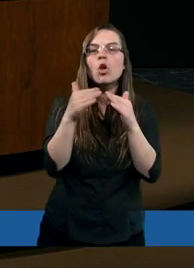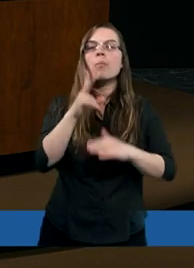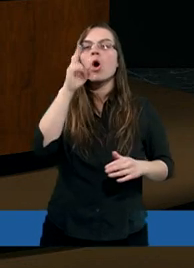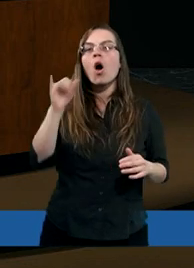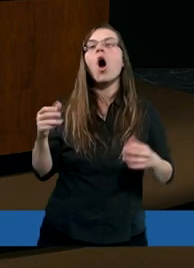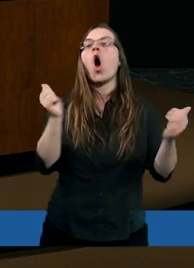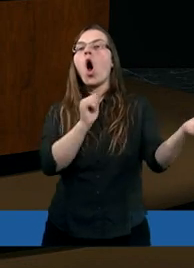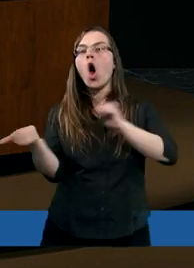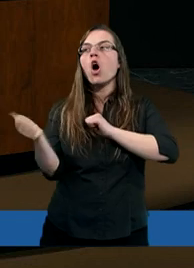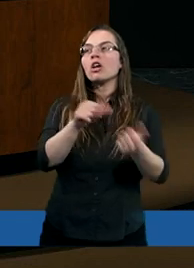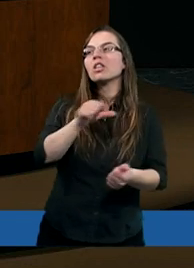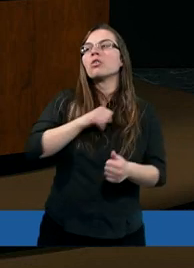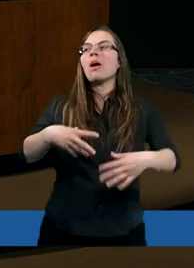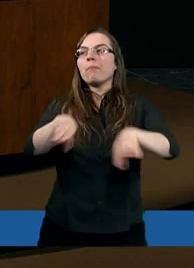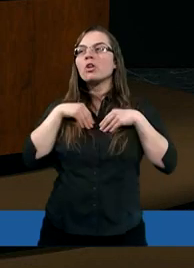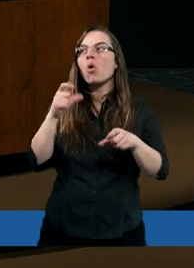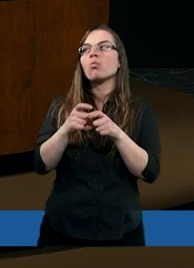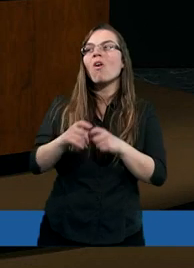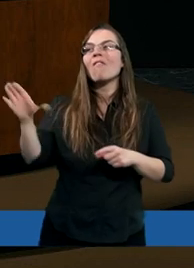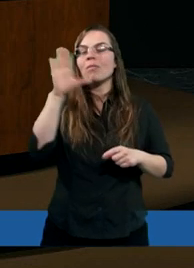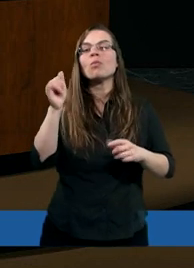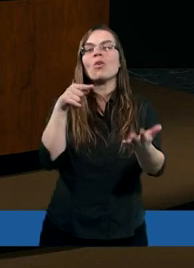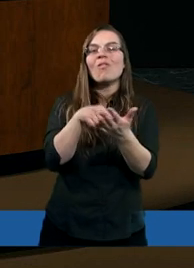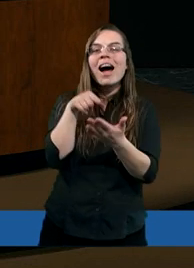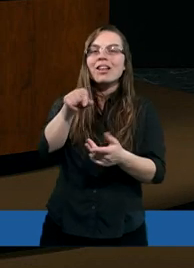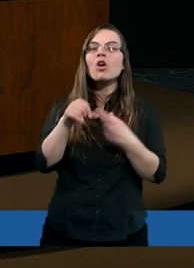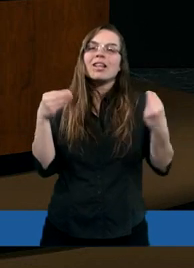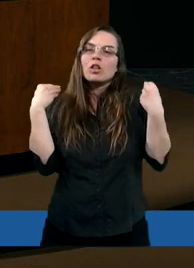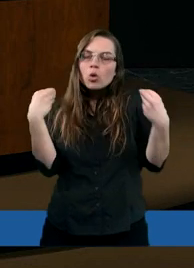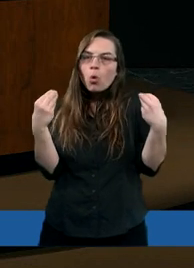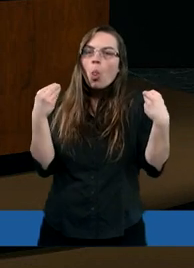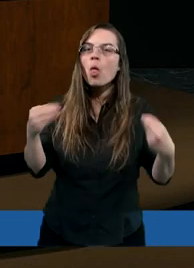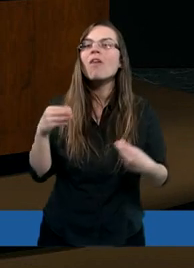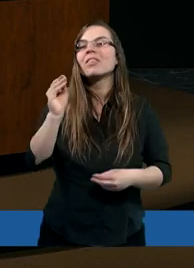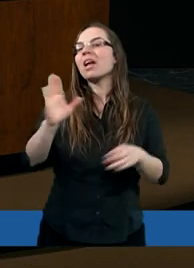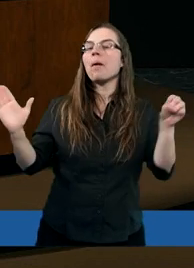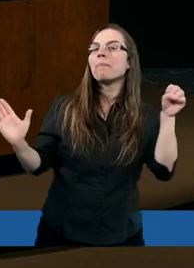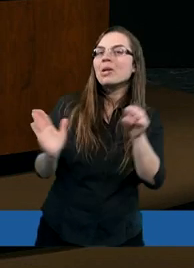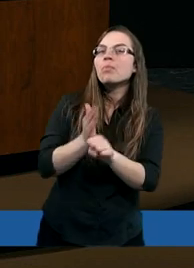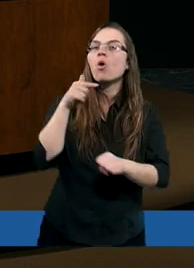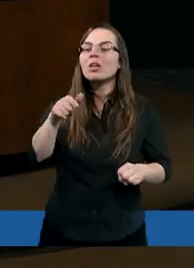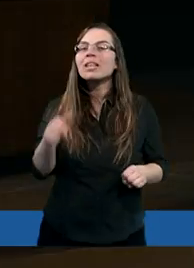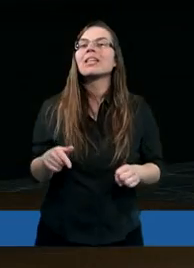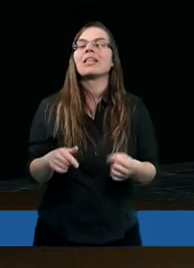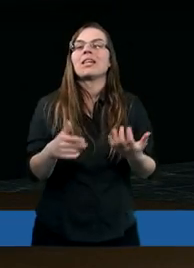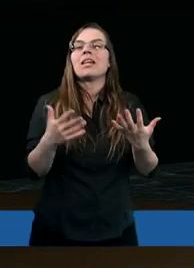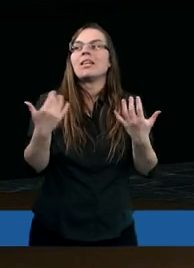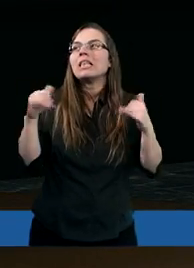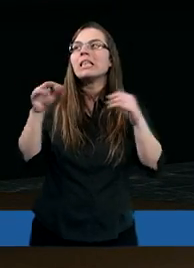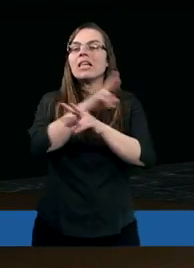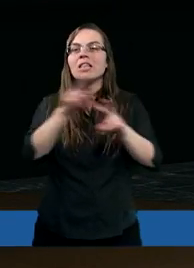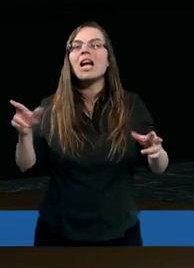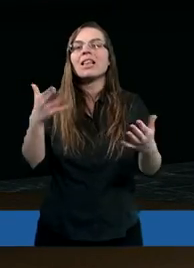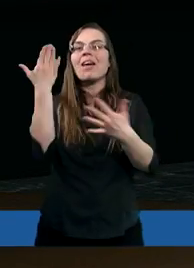ochścił się, przyjął Słowo Boże. I właśnie to jest takie cudowne, że mimo tych naleczałości